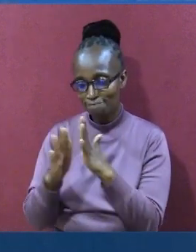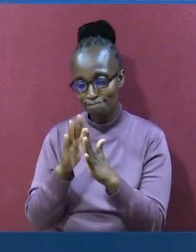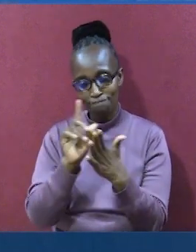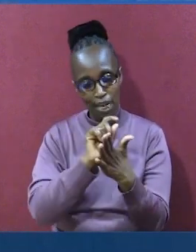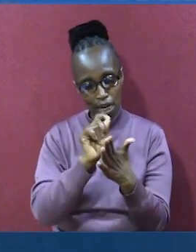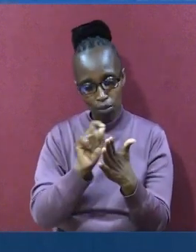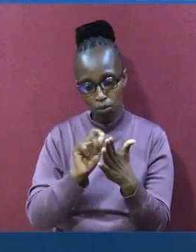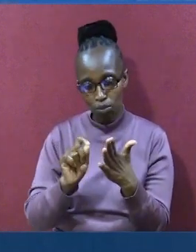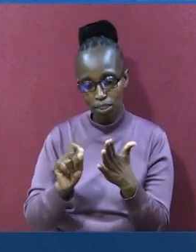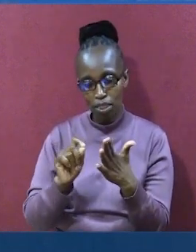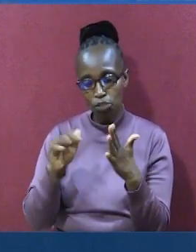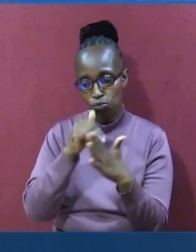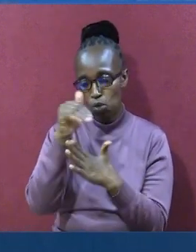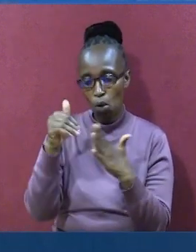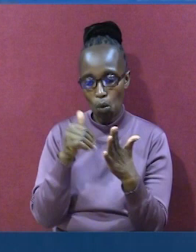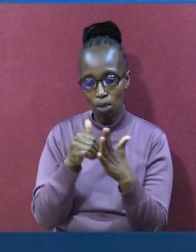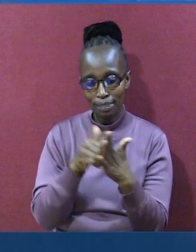Akawandikia mbele yao.